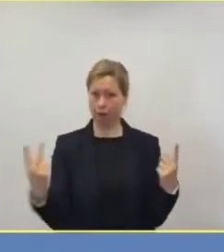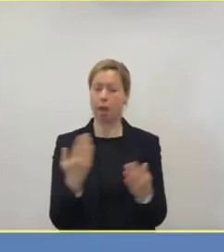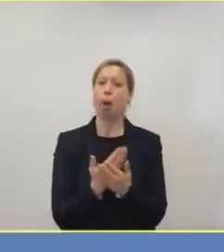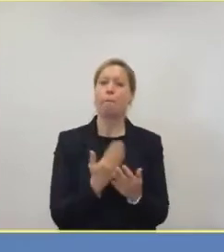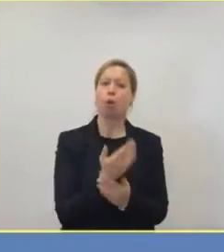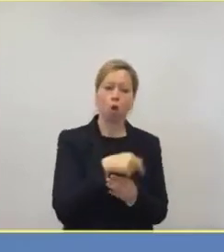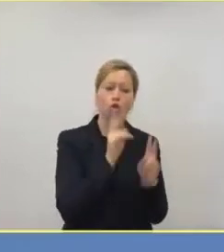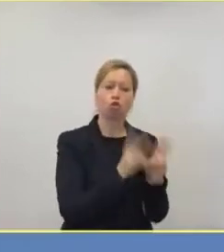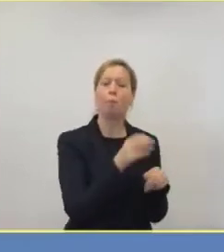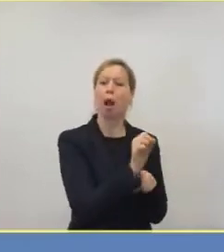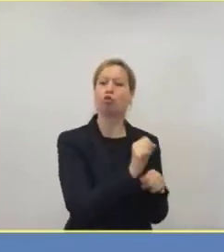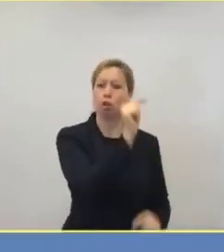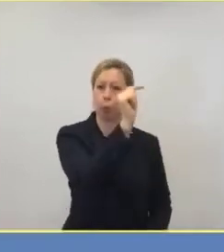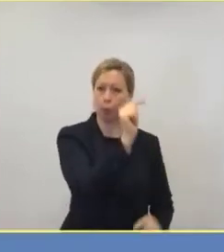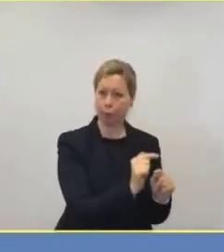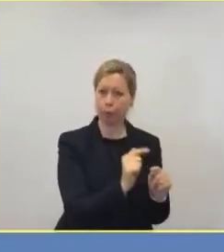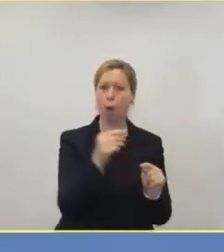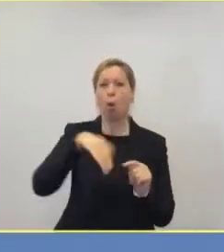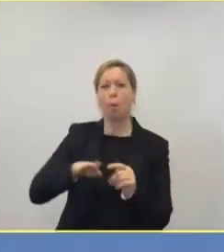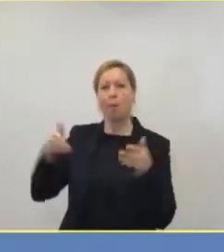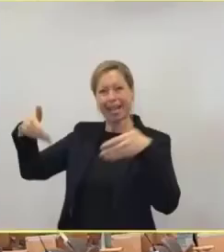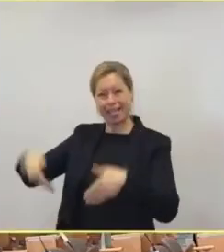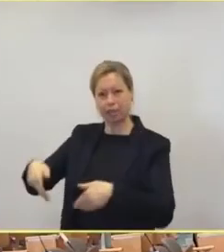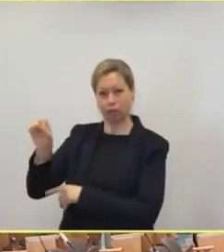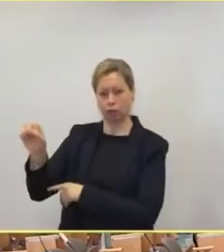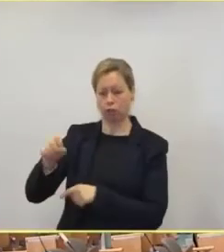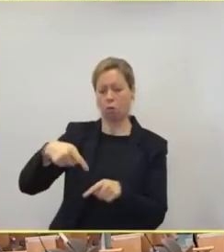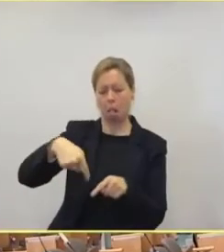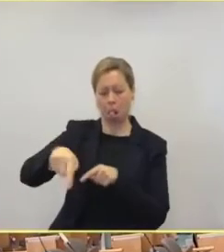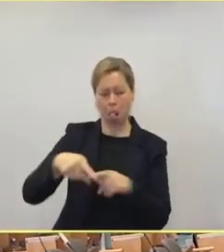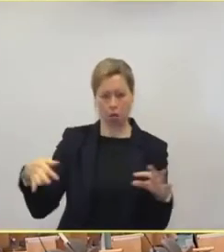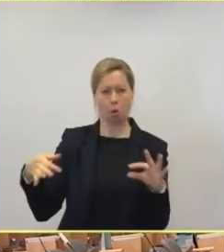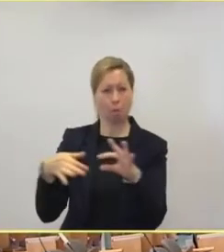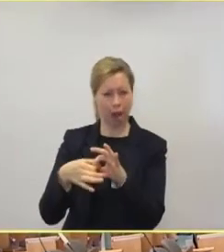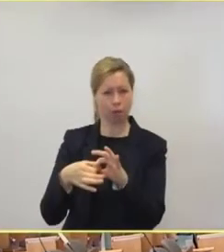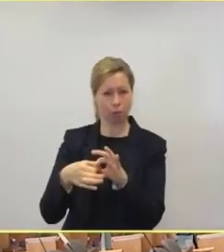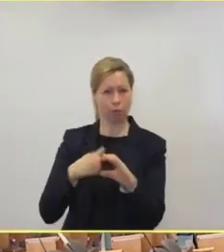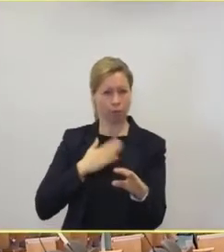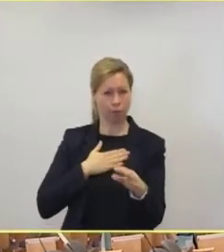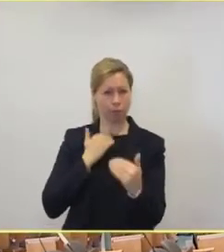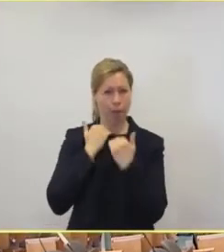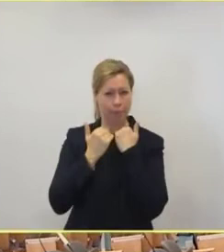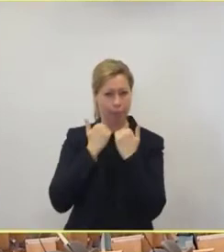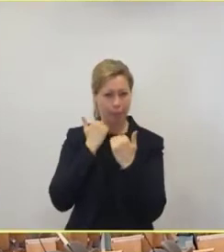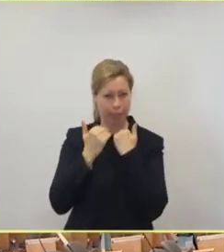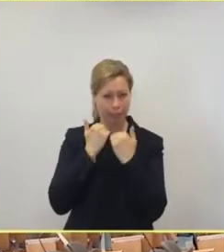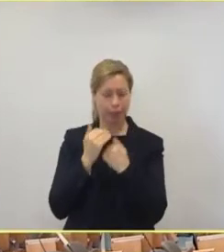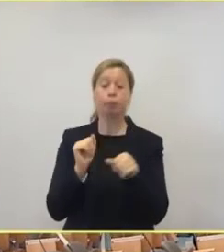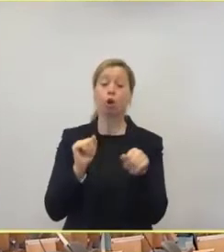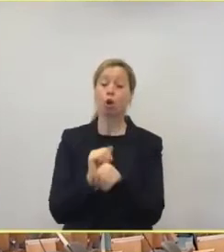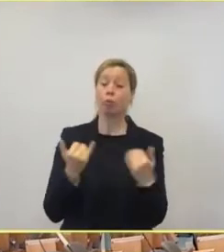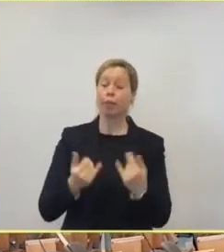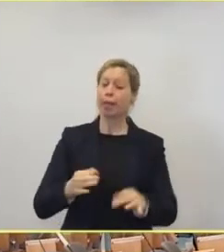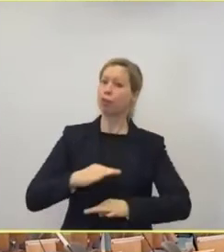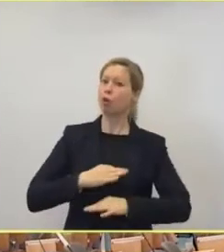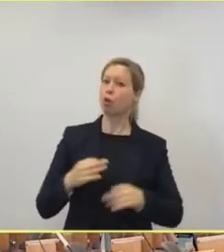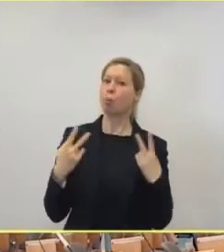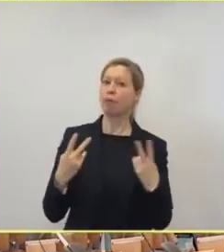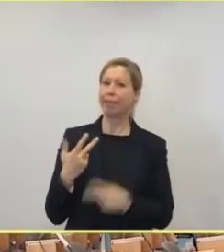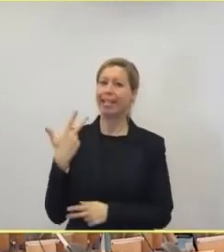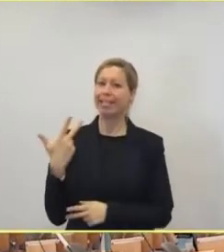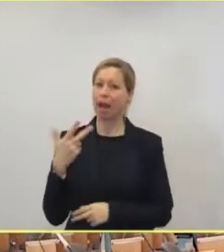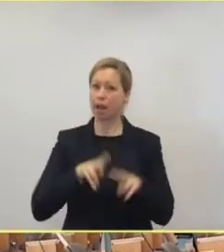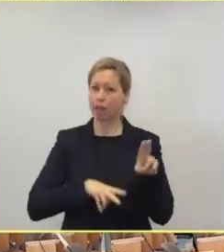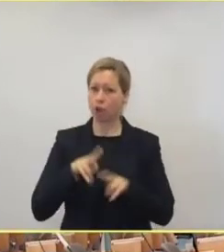Normalstationen. Müssen wir gleich nochmal drauf eingehen. Und ich will nochmal drei Zahlen nennen. An der Charité